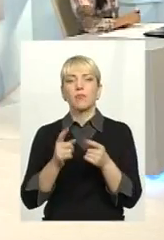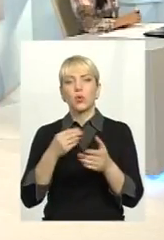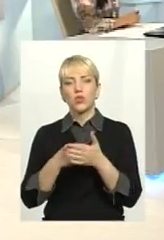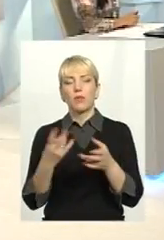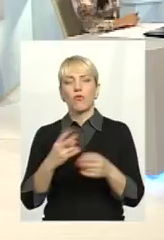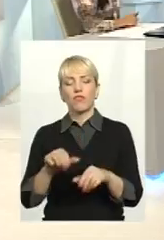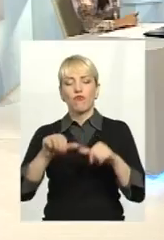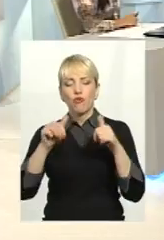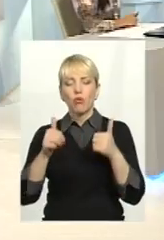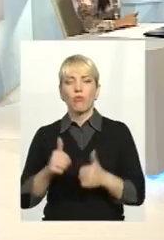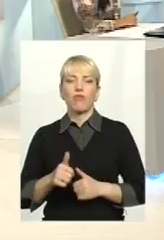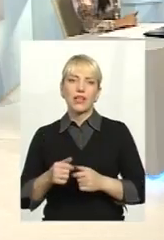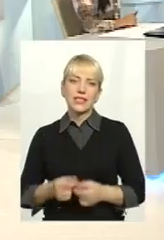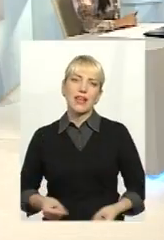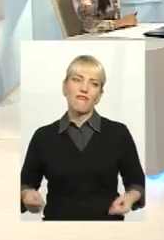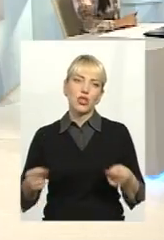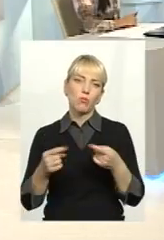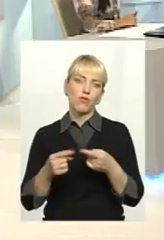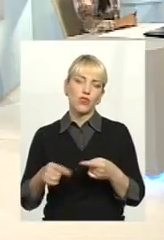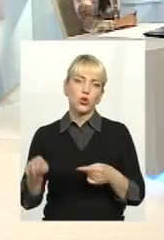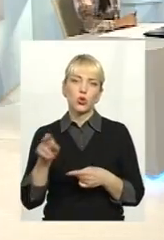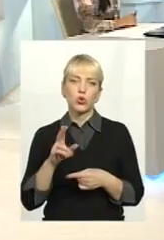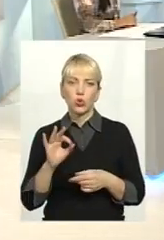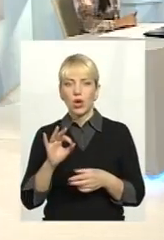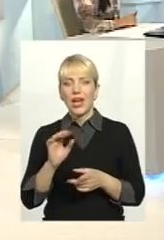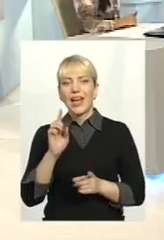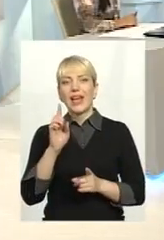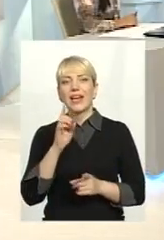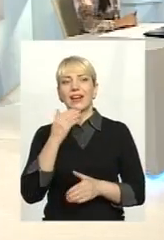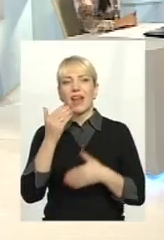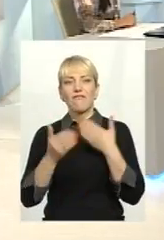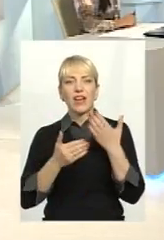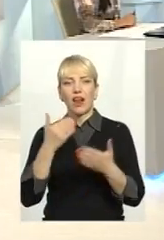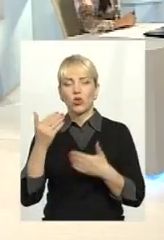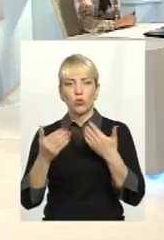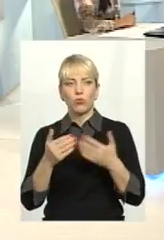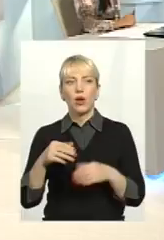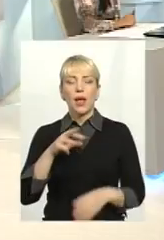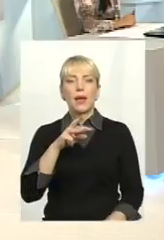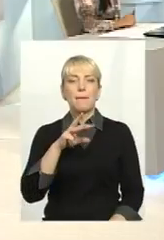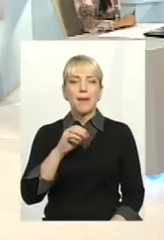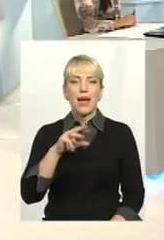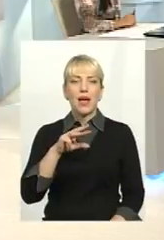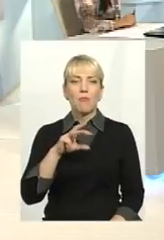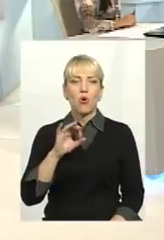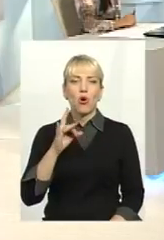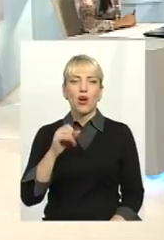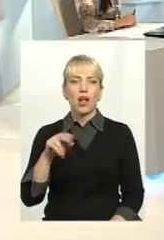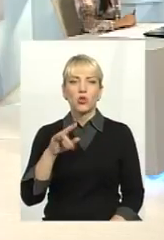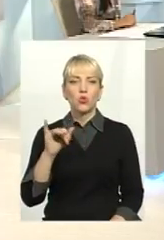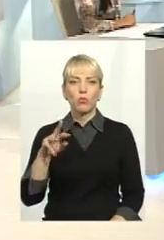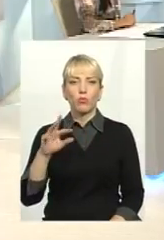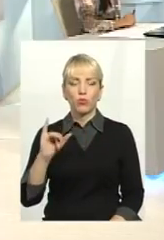формуватися відповідно до референдуму, до меморандуму, який підписаний з